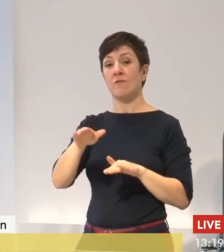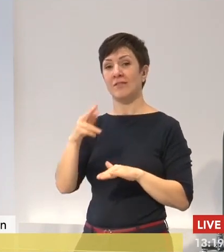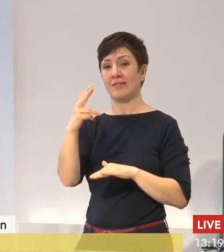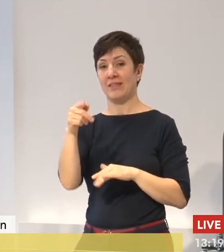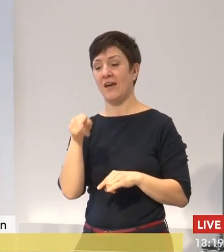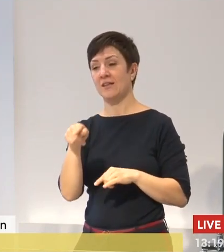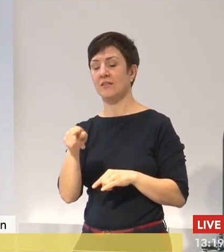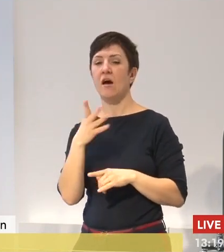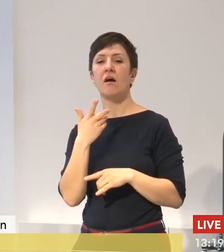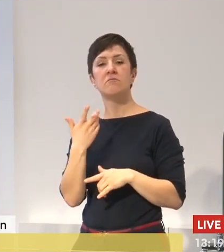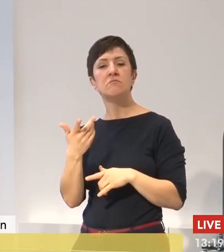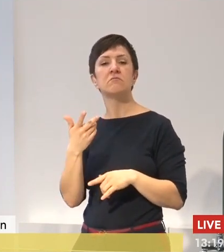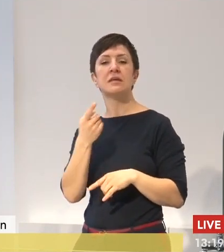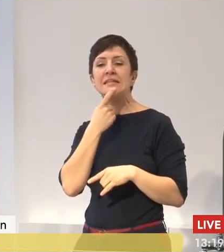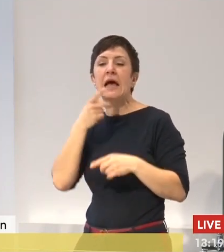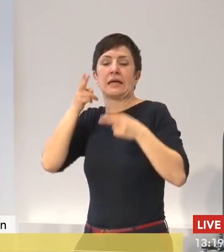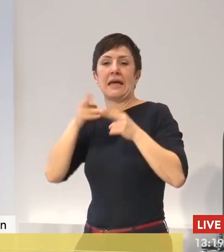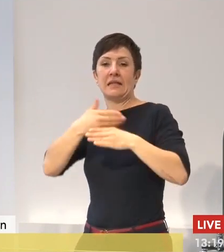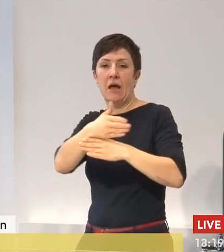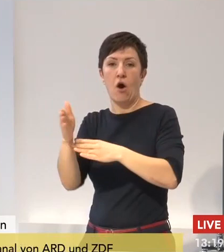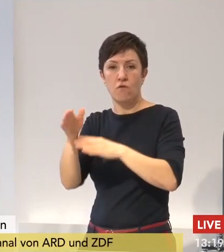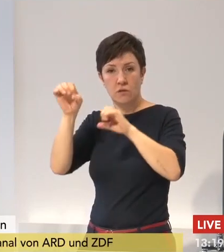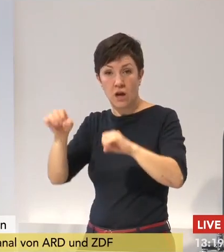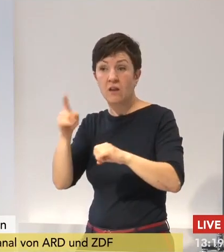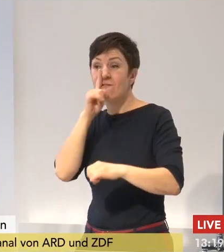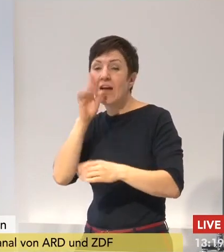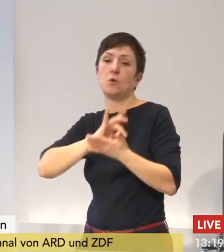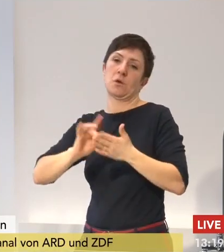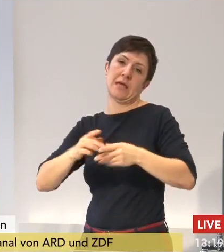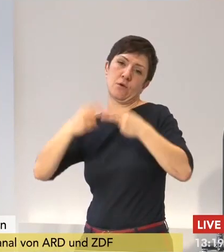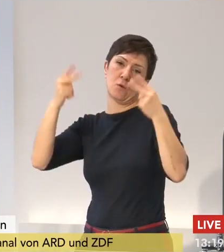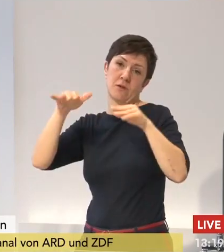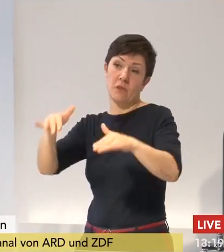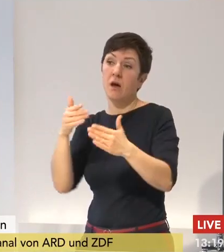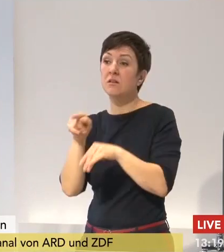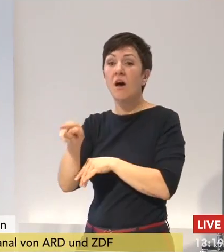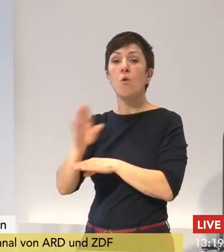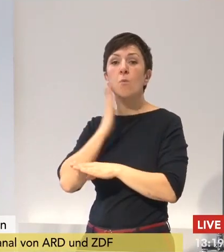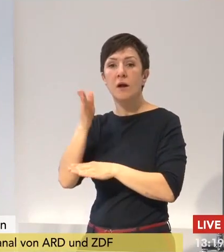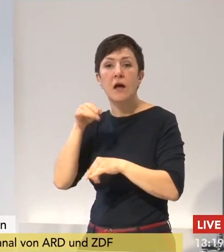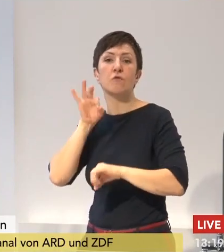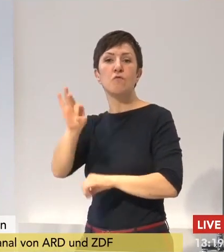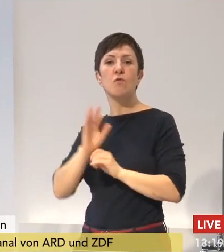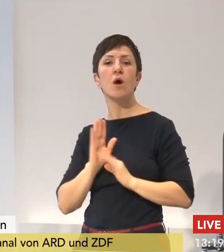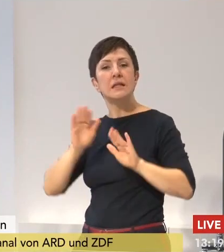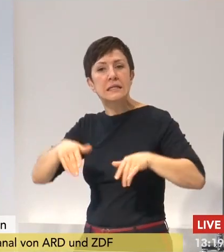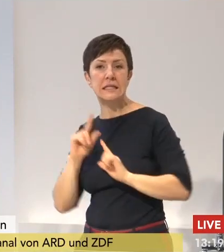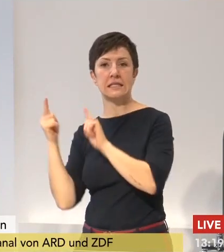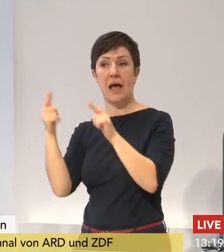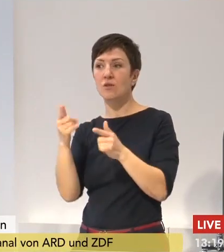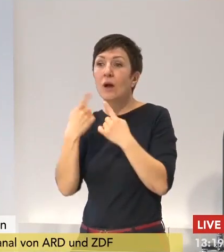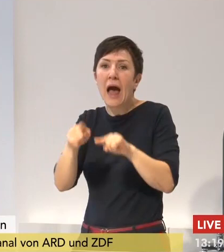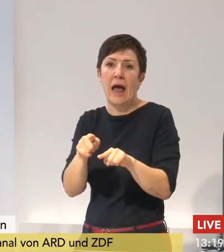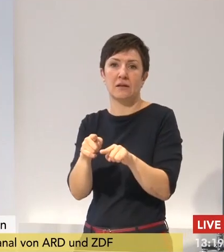Bei darüber liegenden Werten bleiben demnach nach wie vor lediglich Übernachtungen zu dienstlichen und anderen notwendigen Zwecken möglich.